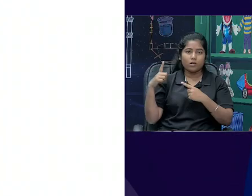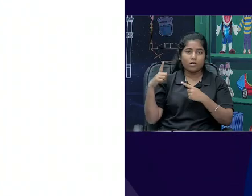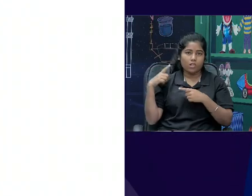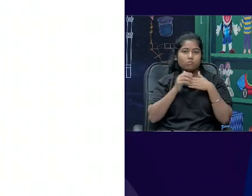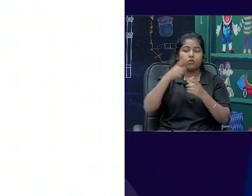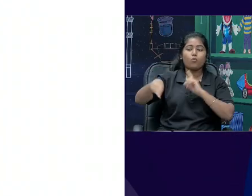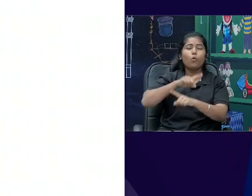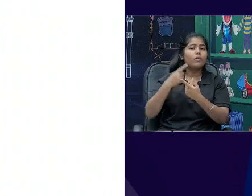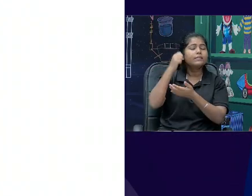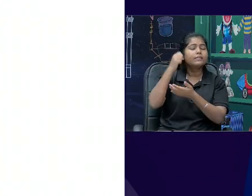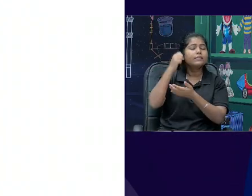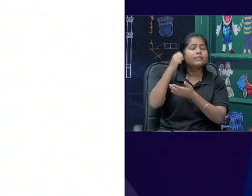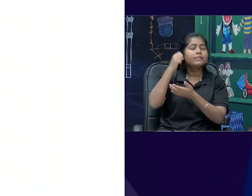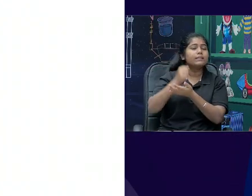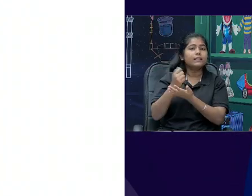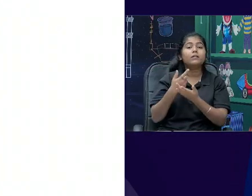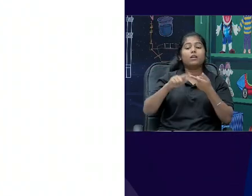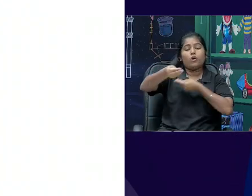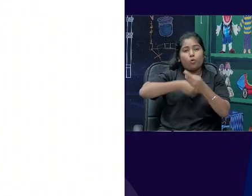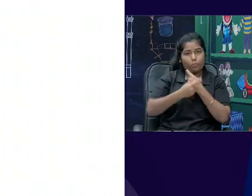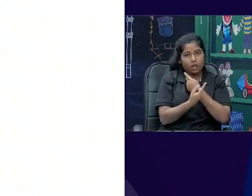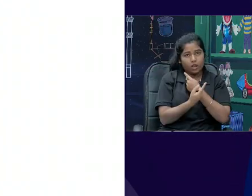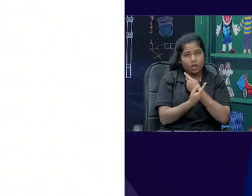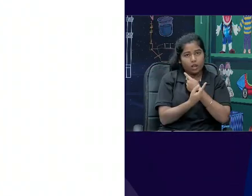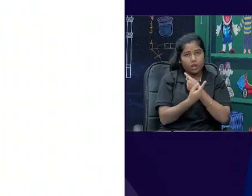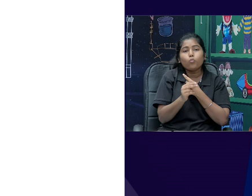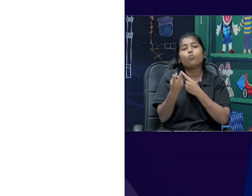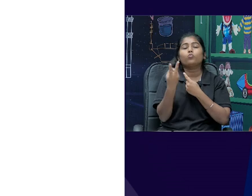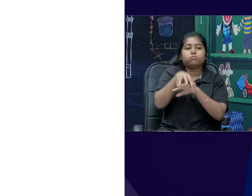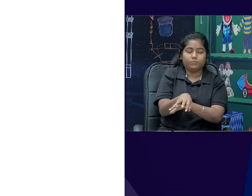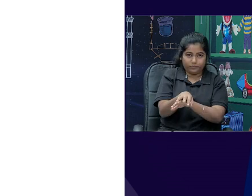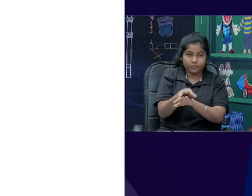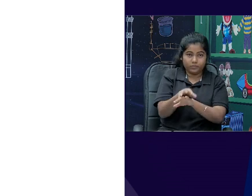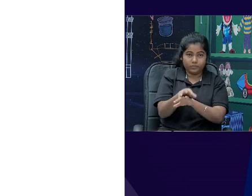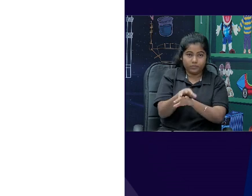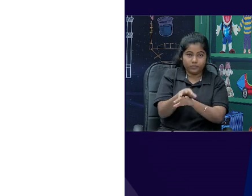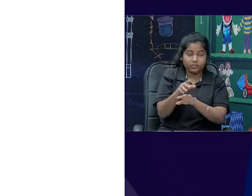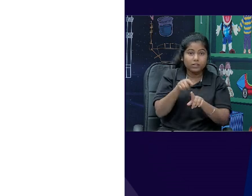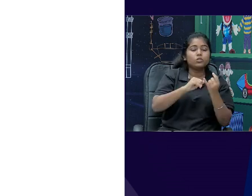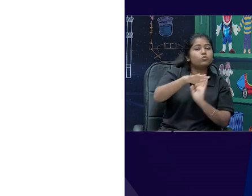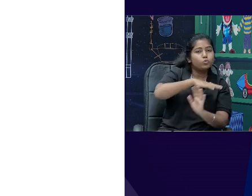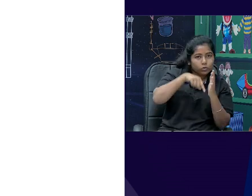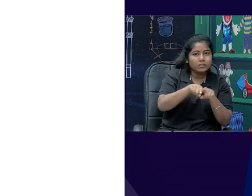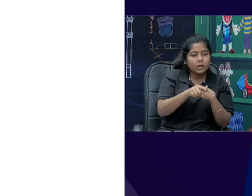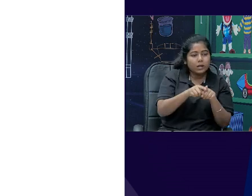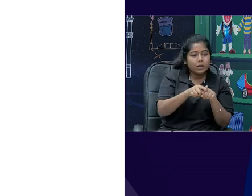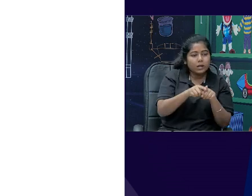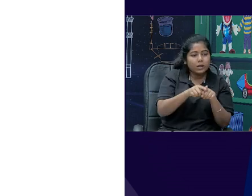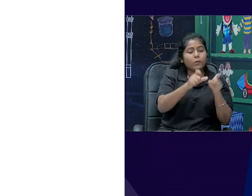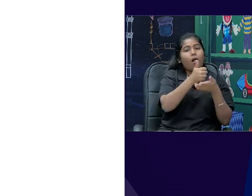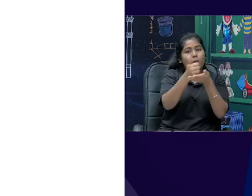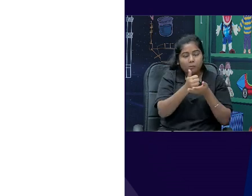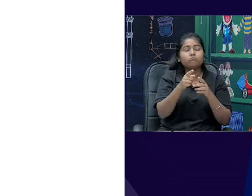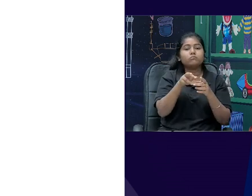economy will be a capitalism and socialism are both elements okay, is welfare, so the